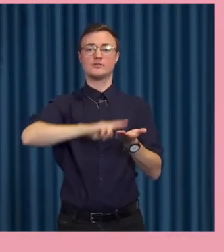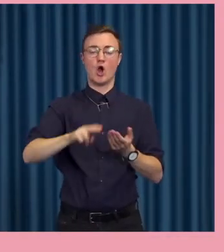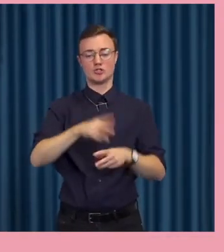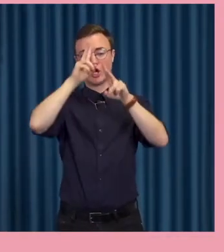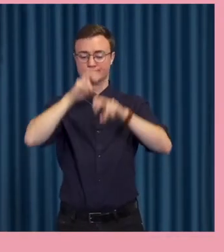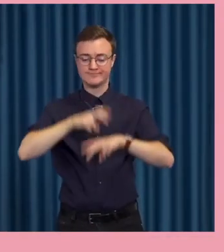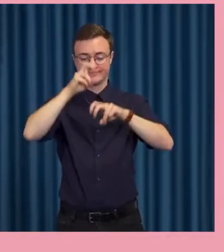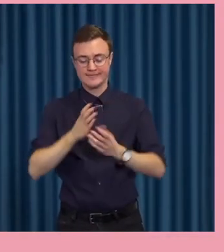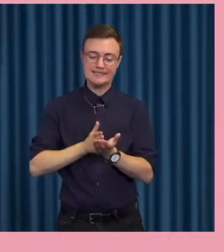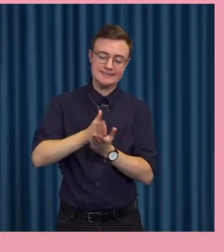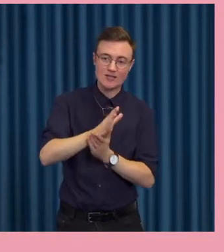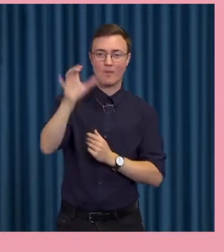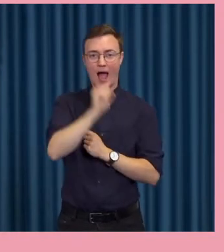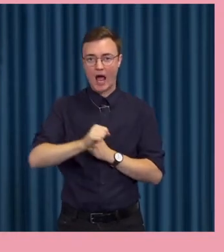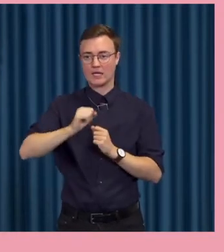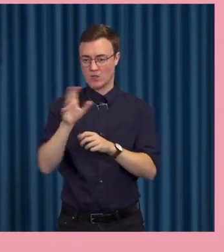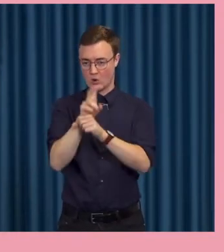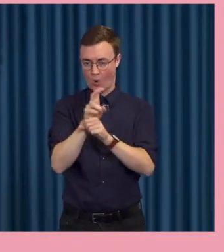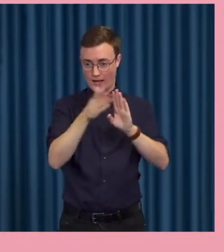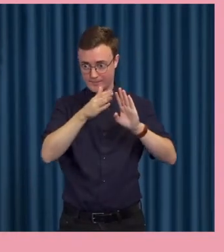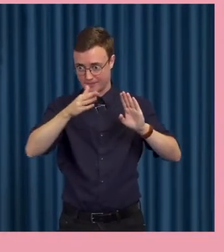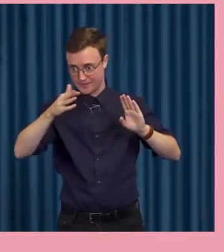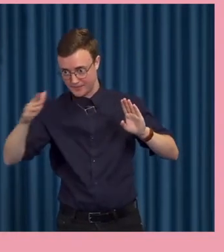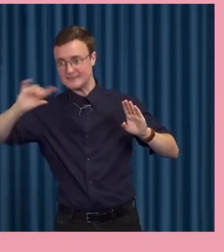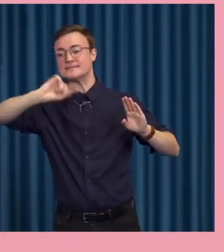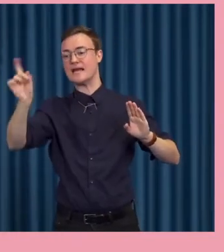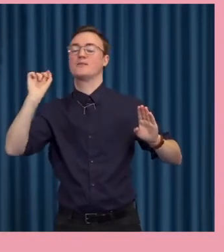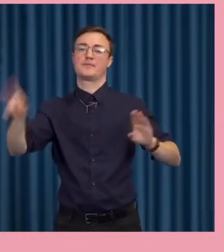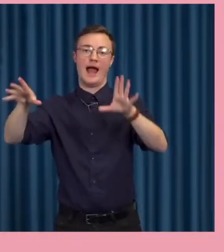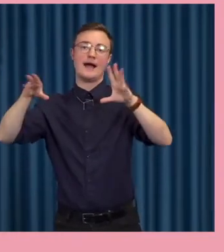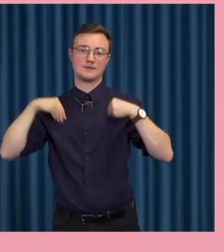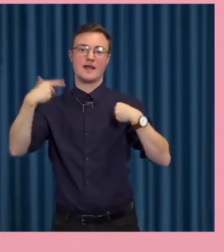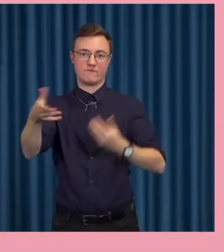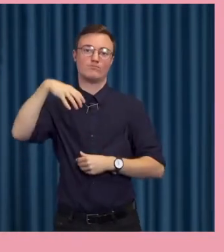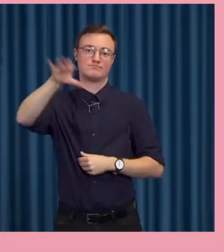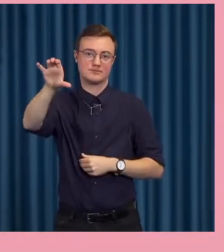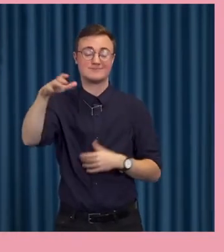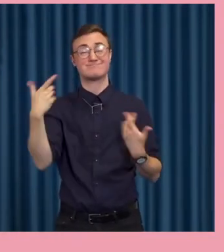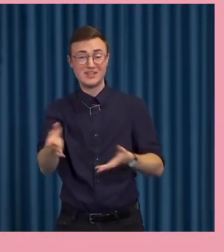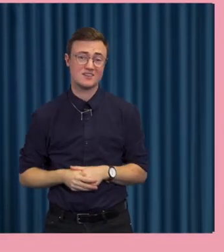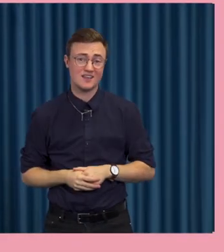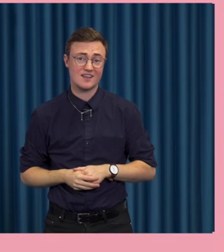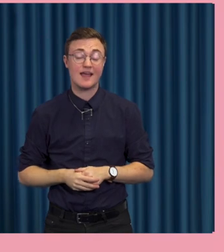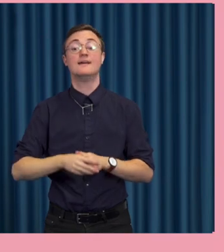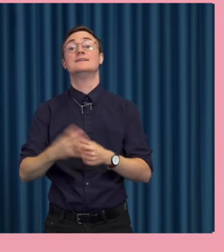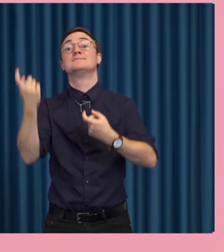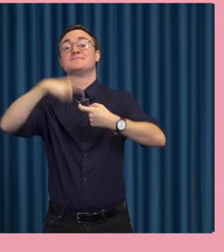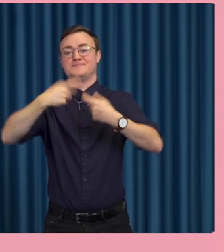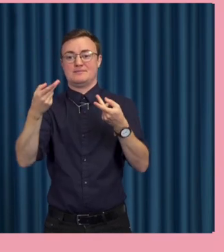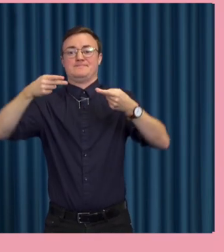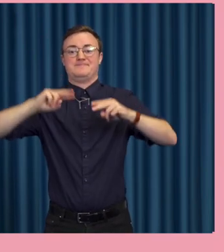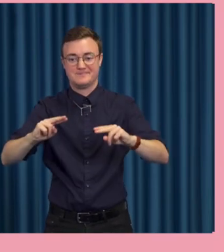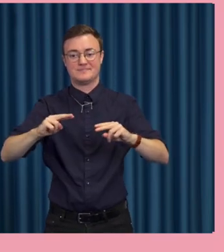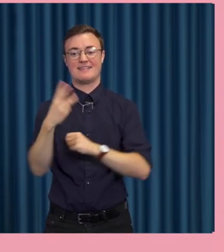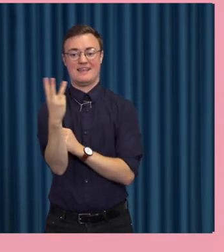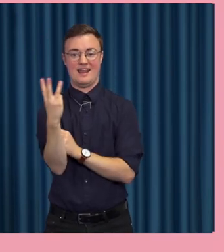idé där man tittar på allting innan, innan man trycker på knappen och säger att det här ska publiceras. Så att det är en, det är en utmaning i sig och den hänger då ihop med trean,